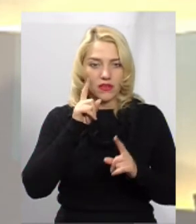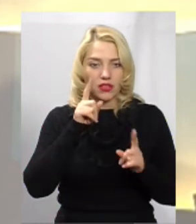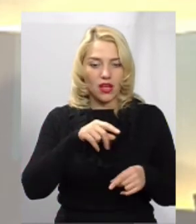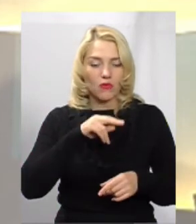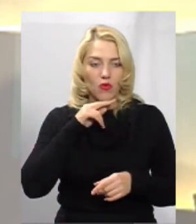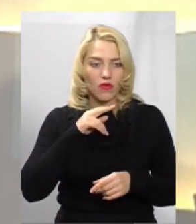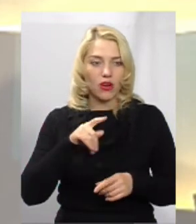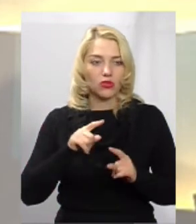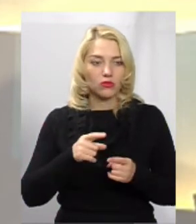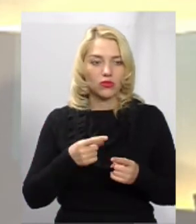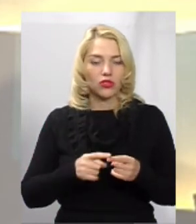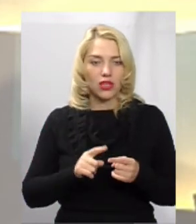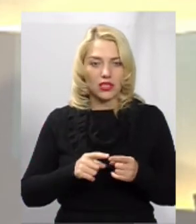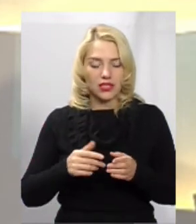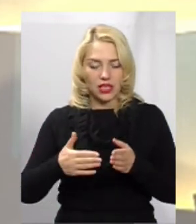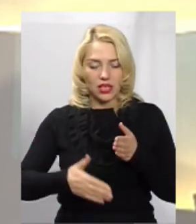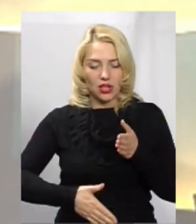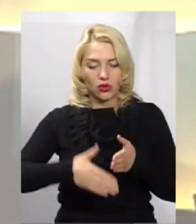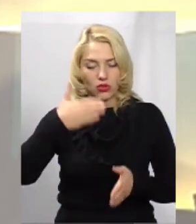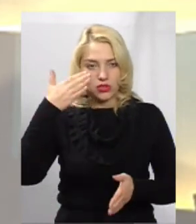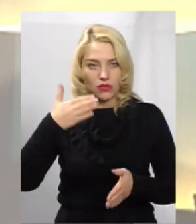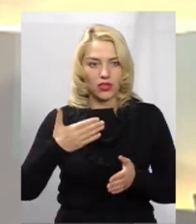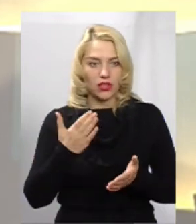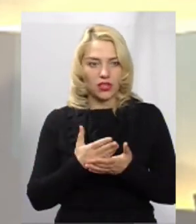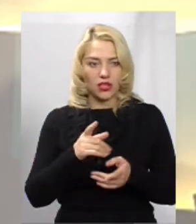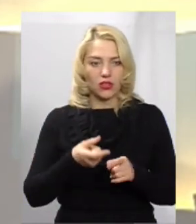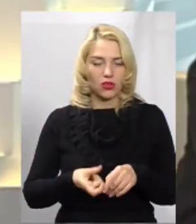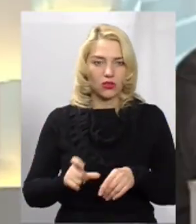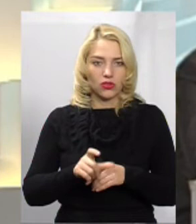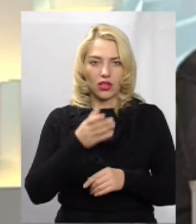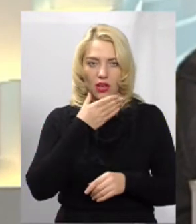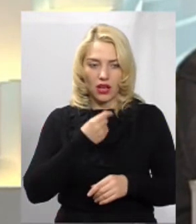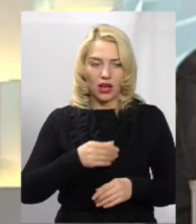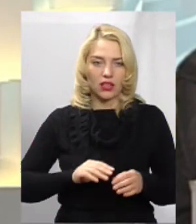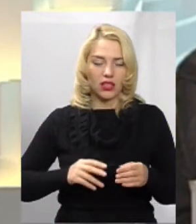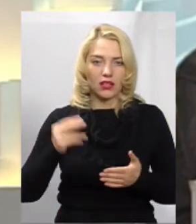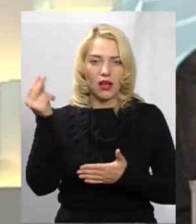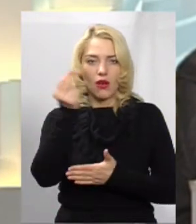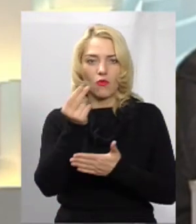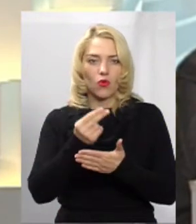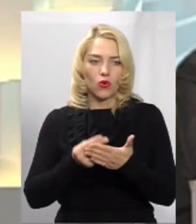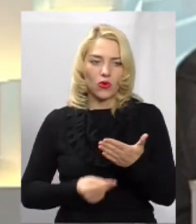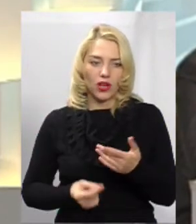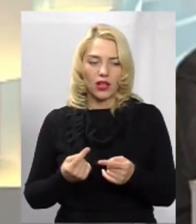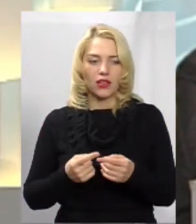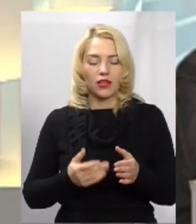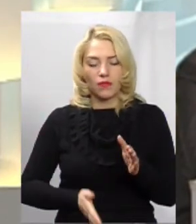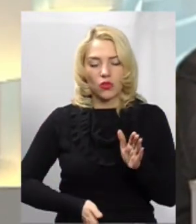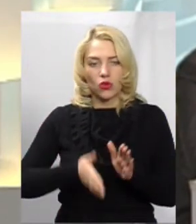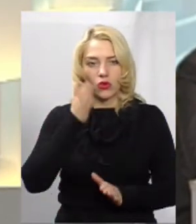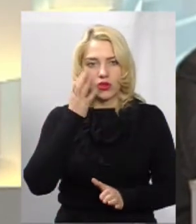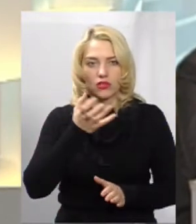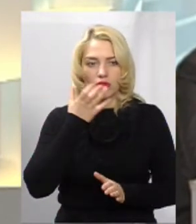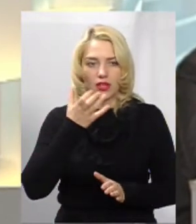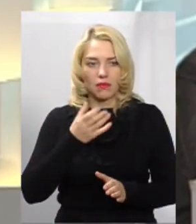Адже на торцівій стіні будинку є дуже гарний, дуже стильний мурал. Творець будинку утеплений